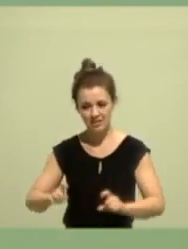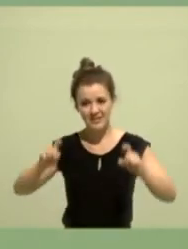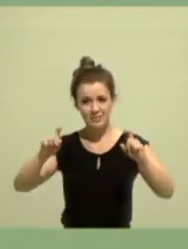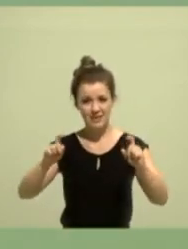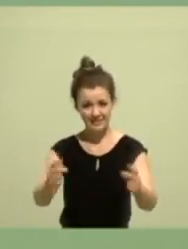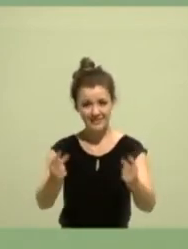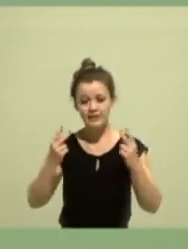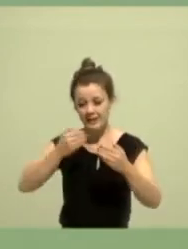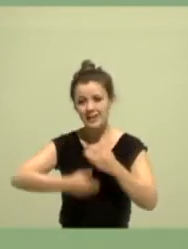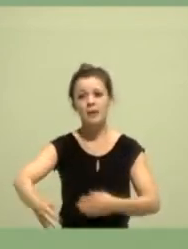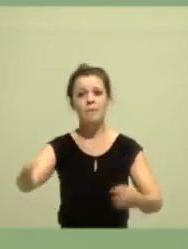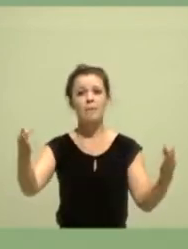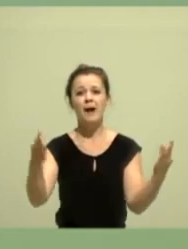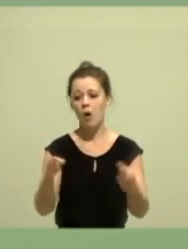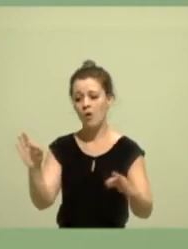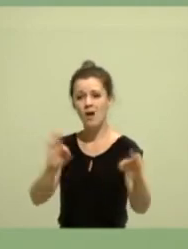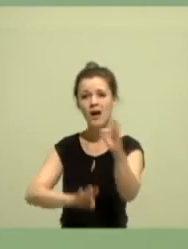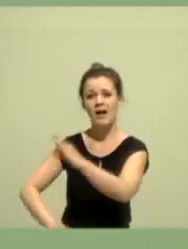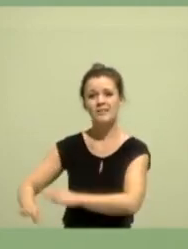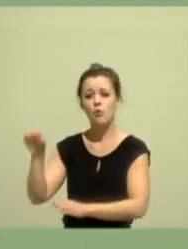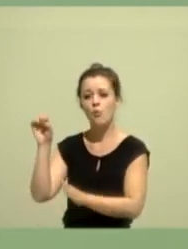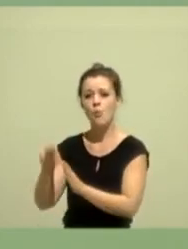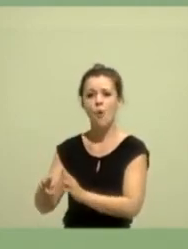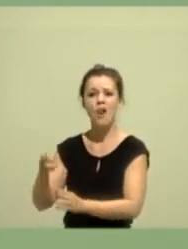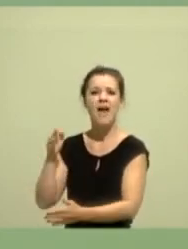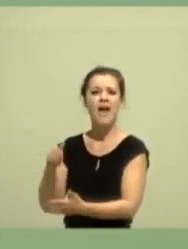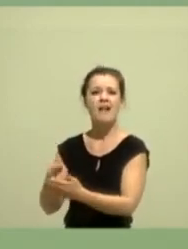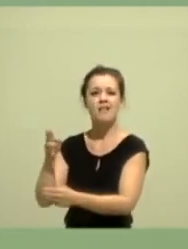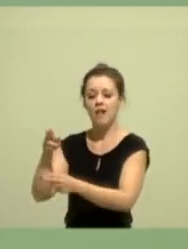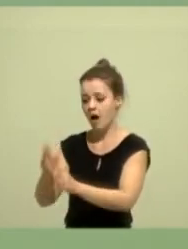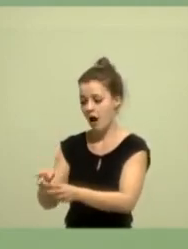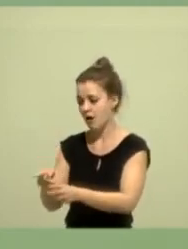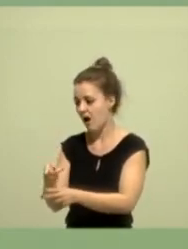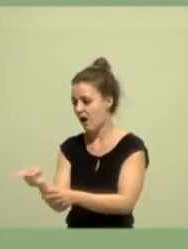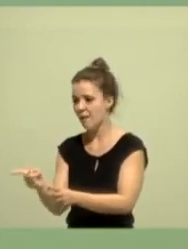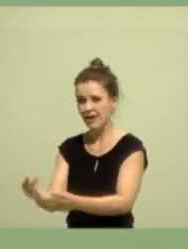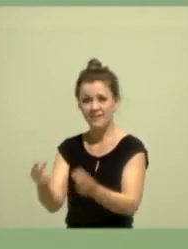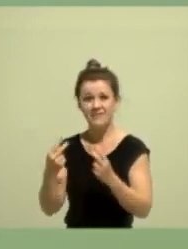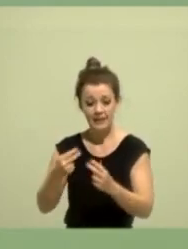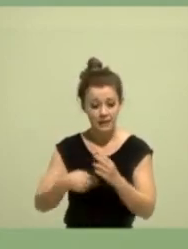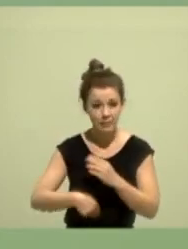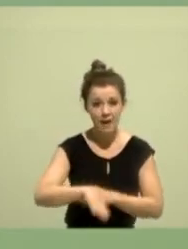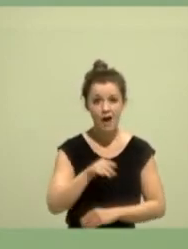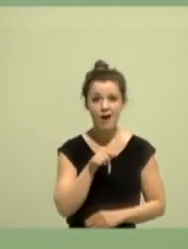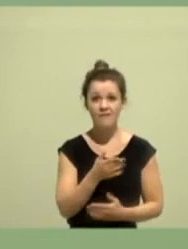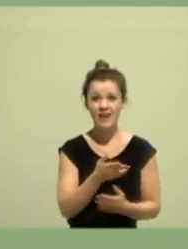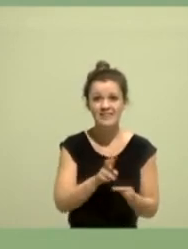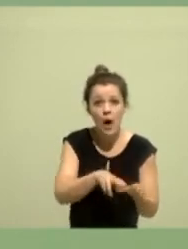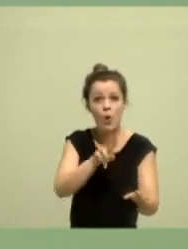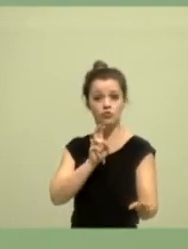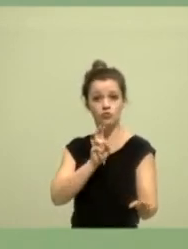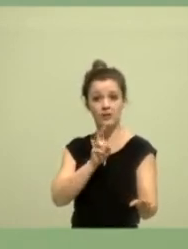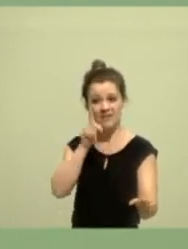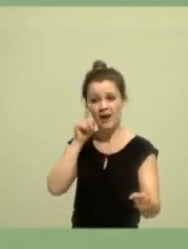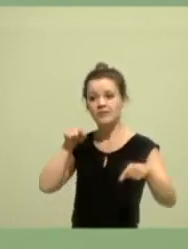brauchen wir aber den vollständigen Atomausstieg. Wir hier in NRW wissen, nicht nur in Atomkraftwerken wird Atommüll